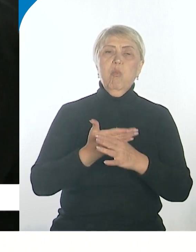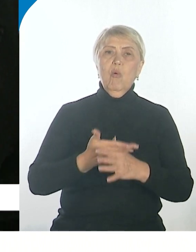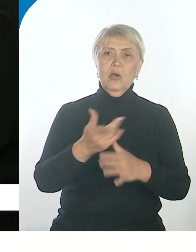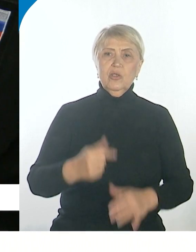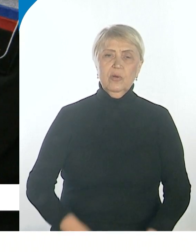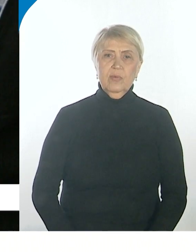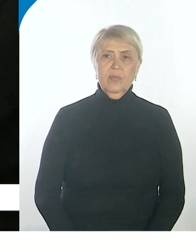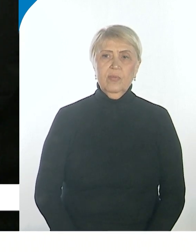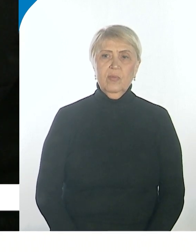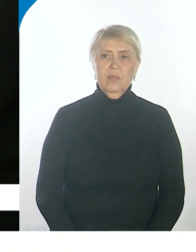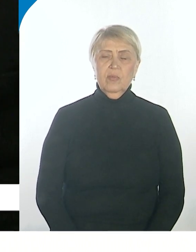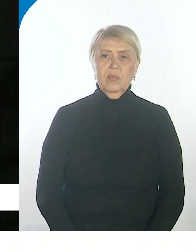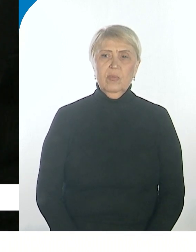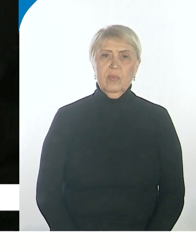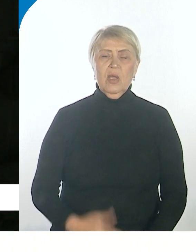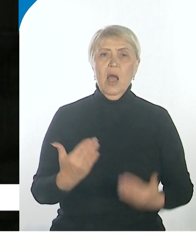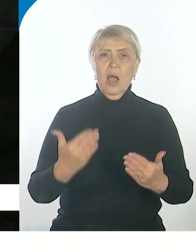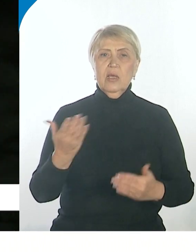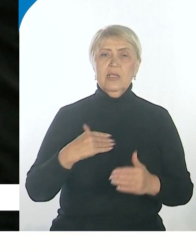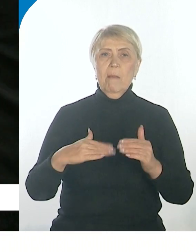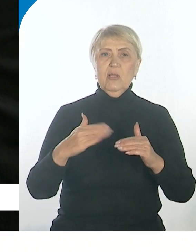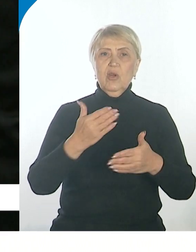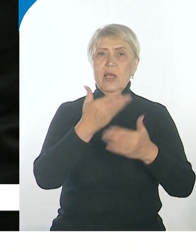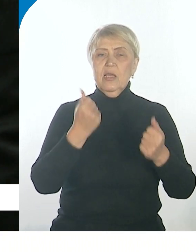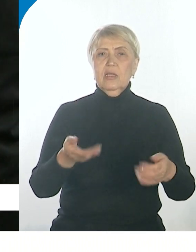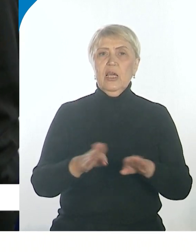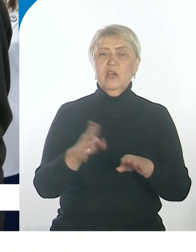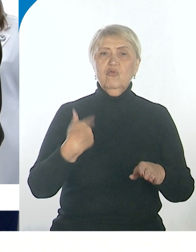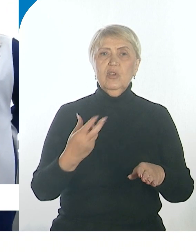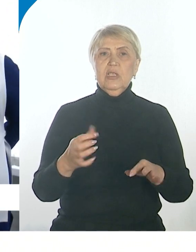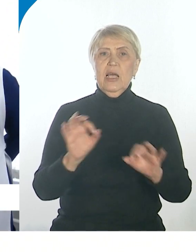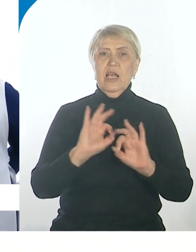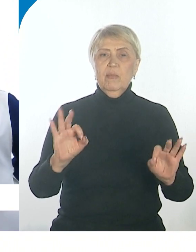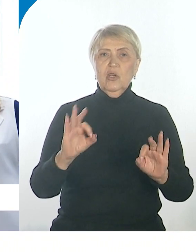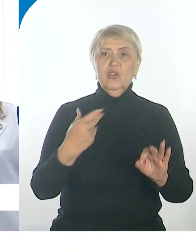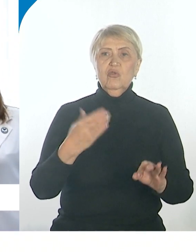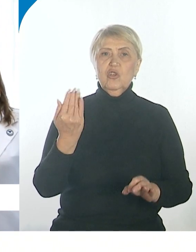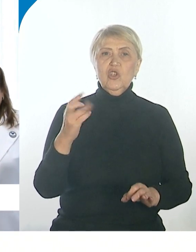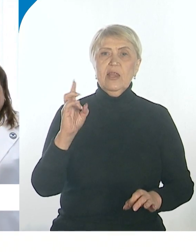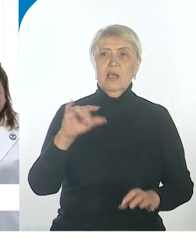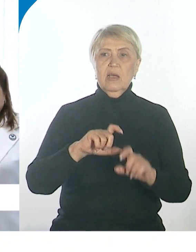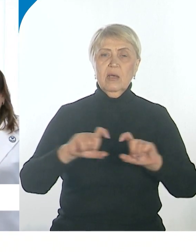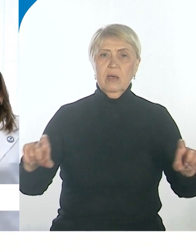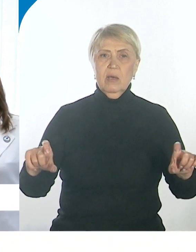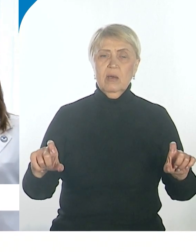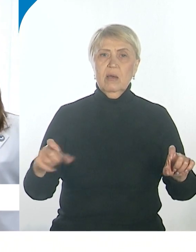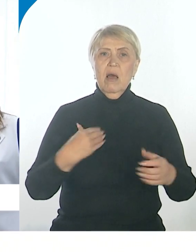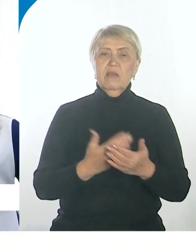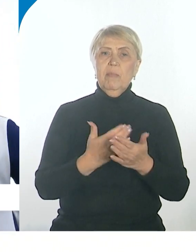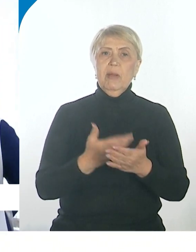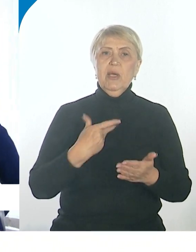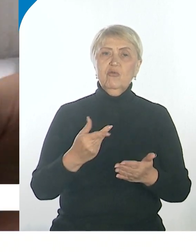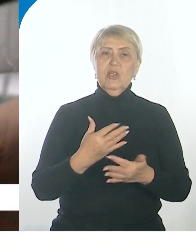манекене в лаборатории. А если под рукой нет вот таких замечательных шин, что будете делать? Любыми предметами, которыми можно